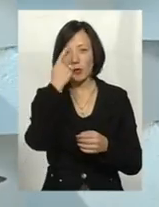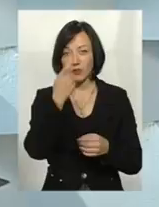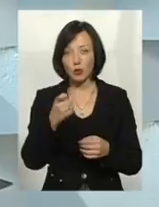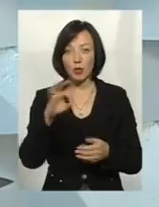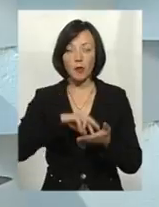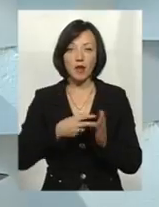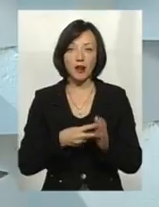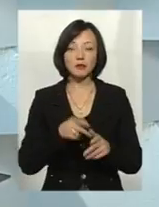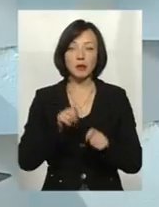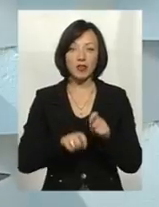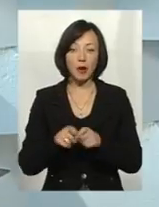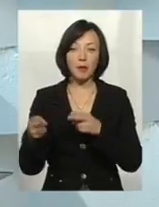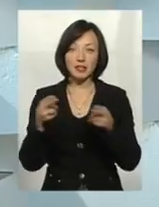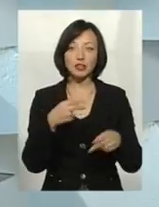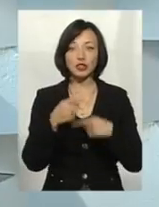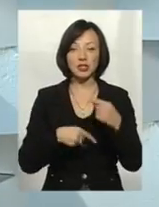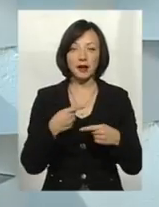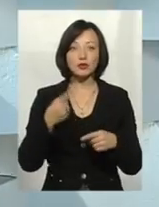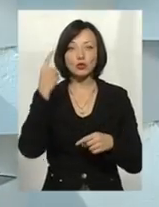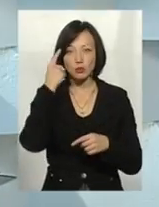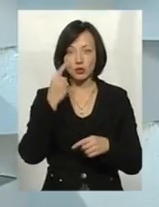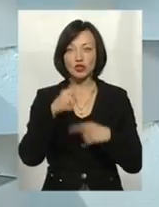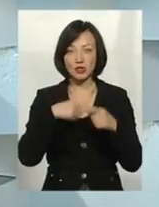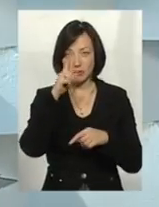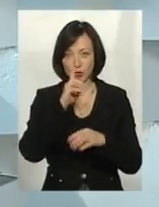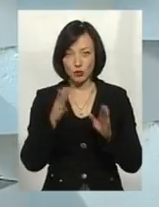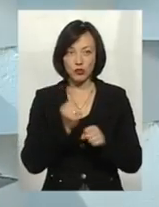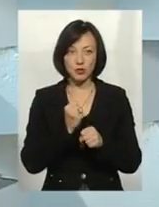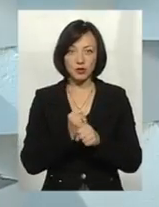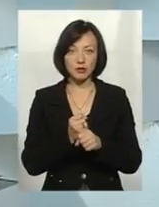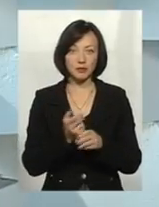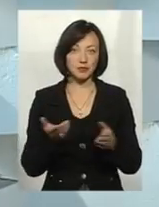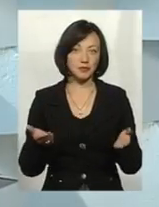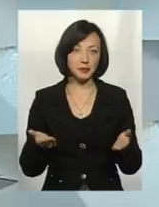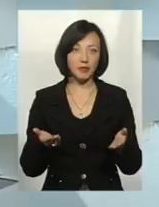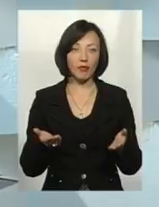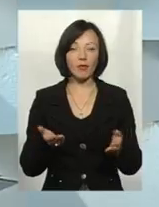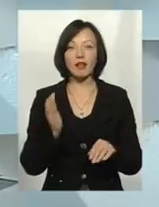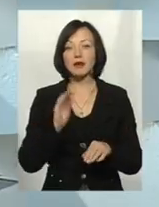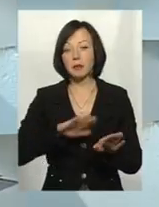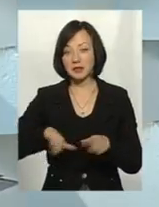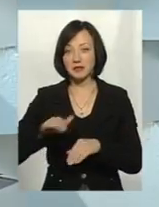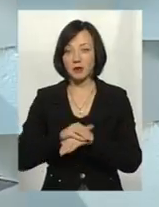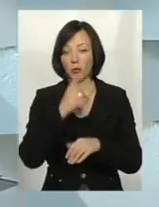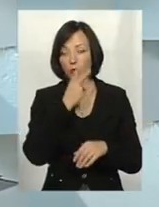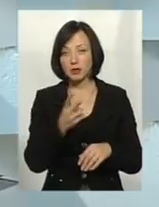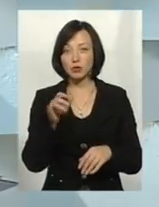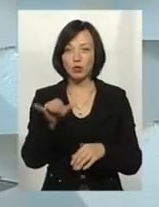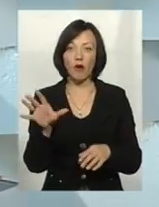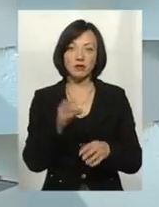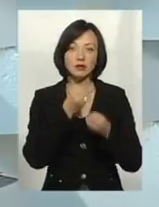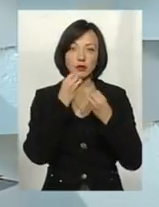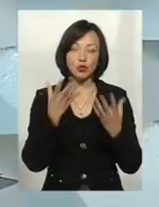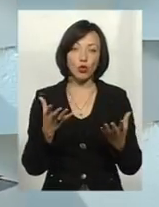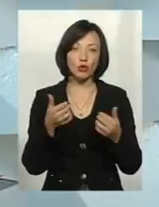про планову перевірку, ми перевідемо до вас через, як ви думаєте, через місяць він буде щось робити чи скидати. Тобто, з факту ми прийдемо, подивимося, в нього буде все